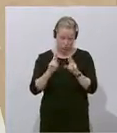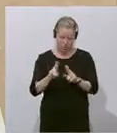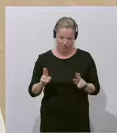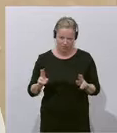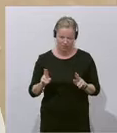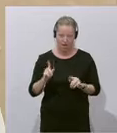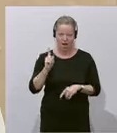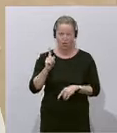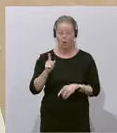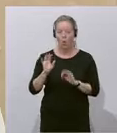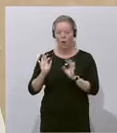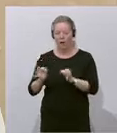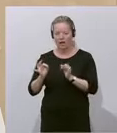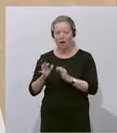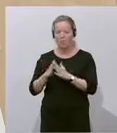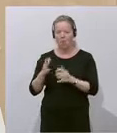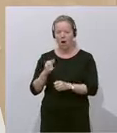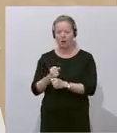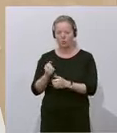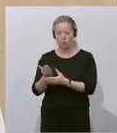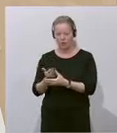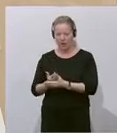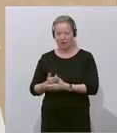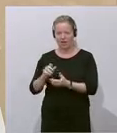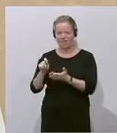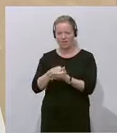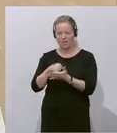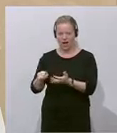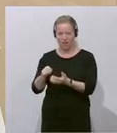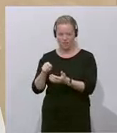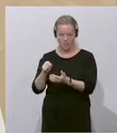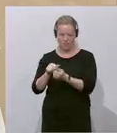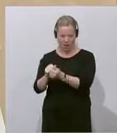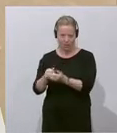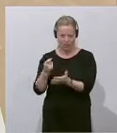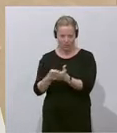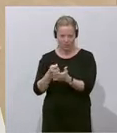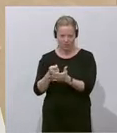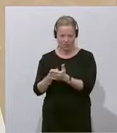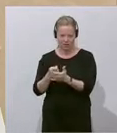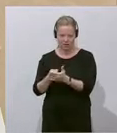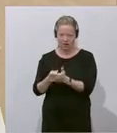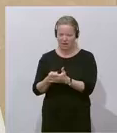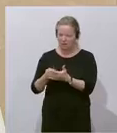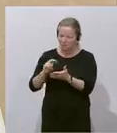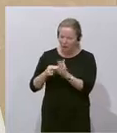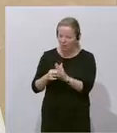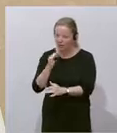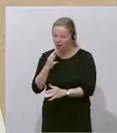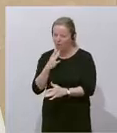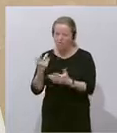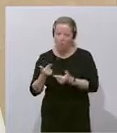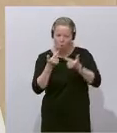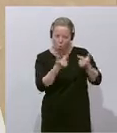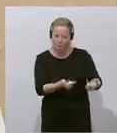Die Originalbuchhandlungsunterlagen über die Wahlkampfkosten und die Wahlkampfkostenplanungen der ÖVP liegen ja nicht beim Falter. Sehr